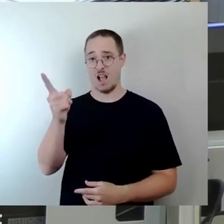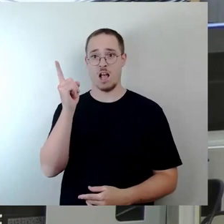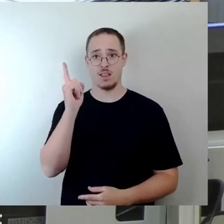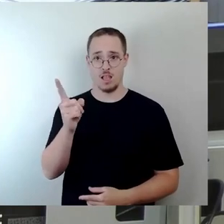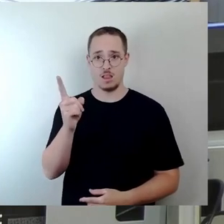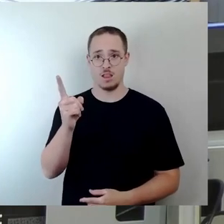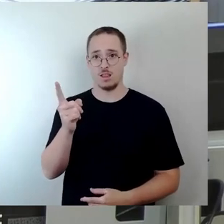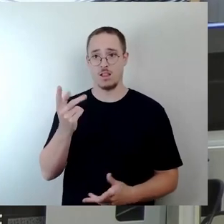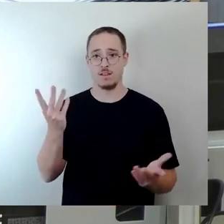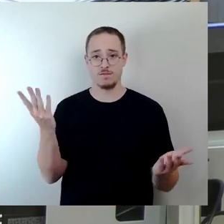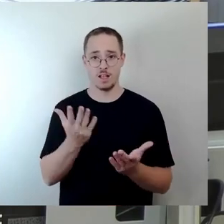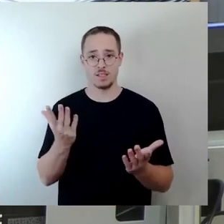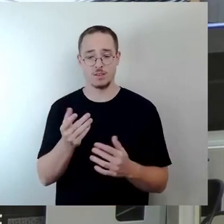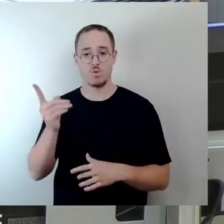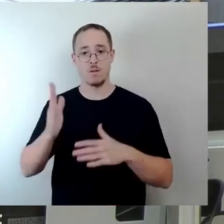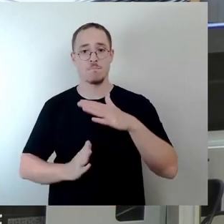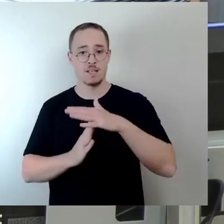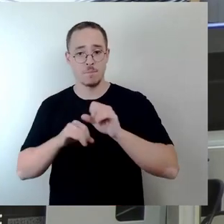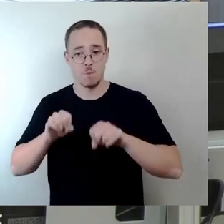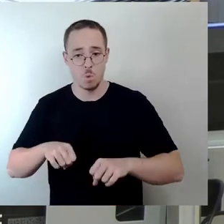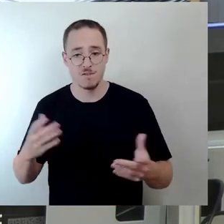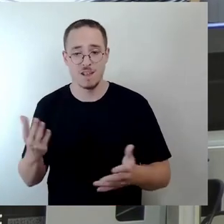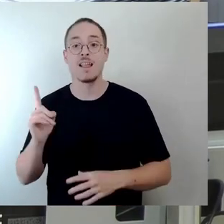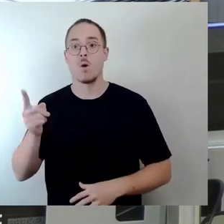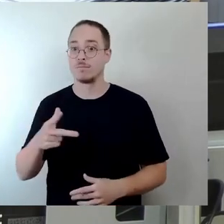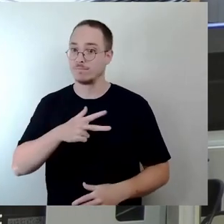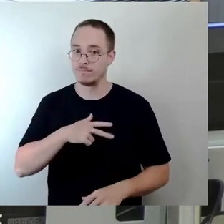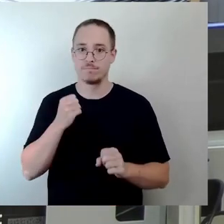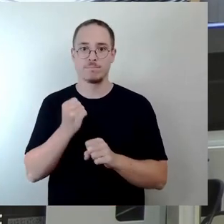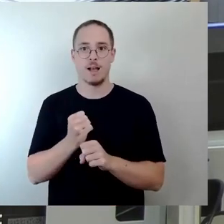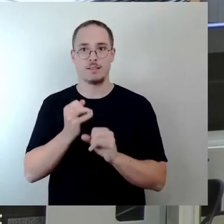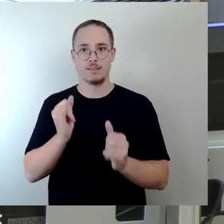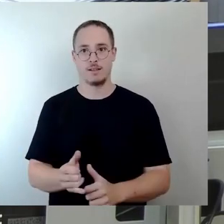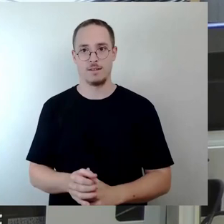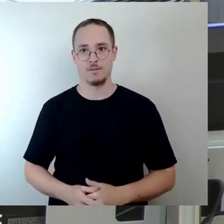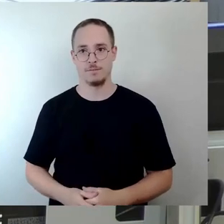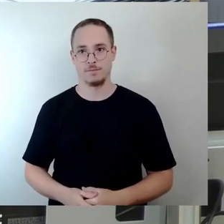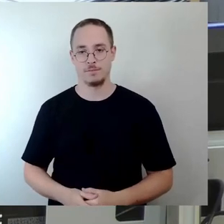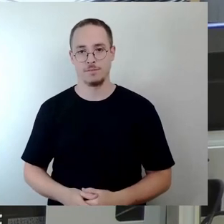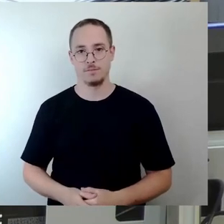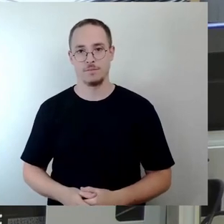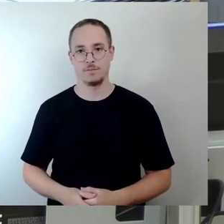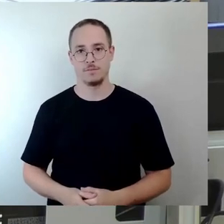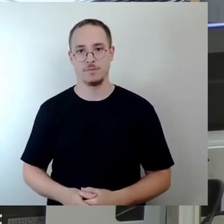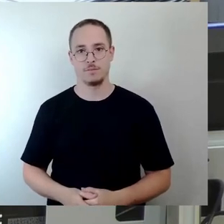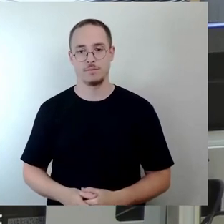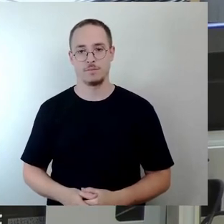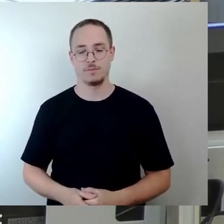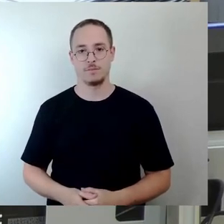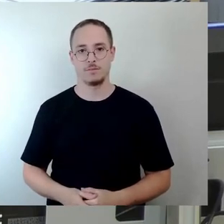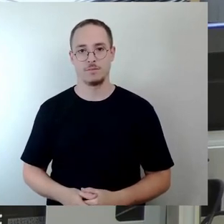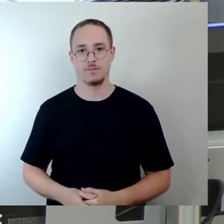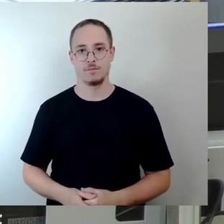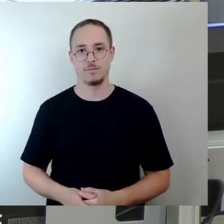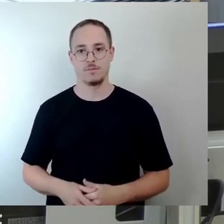möglich ist, auch auszuschöpfen. Wie geht es jetzt weiter? Der Freistaat wird ein Wettbewerbsverfahren durchführen und